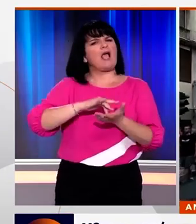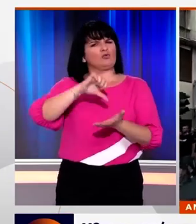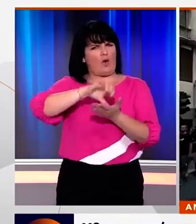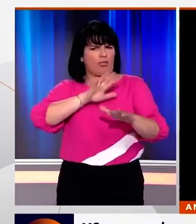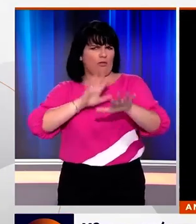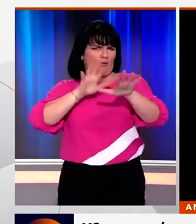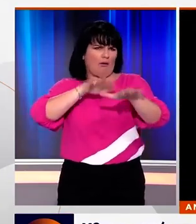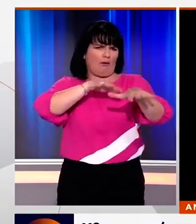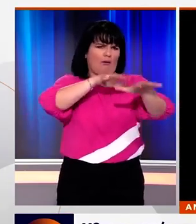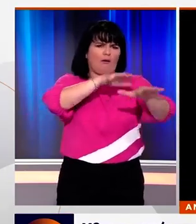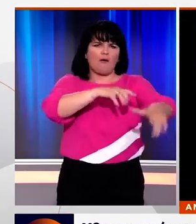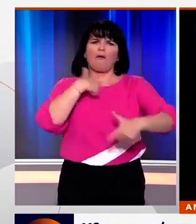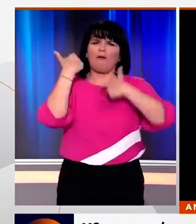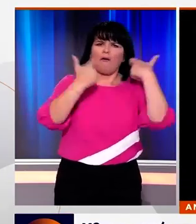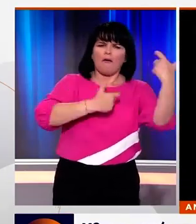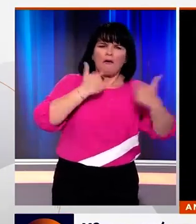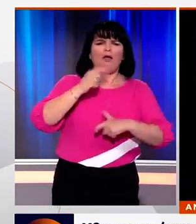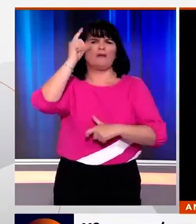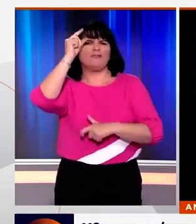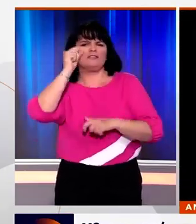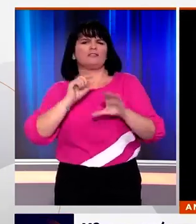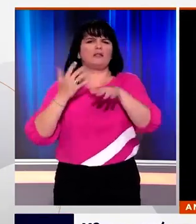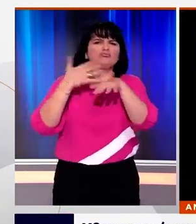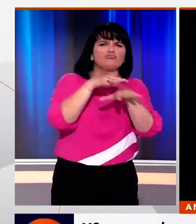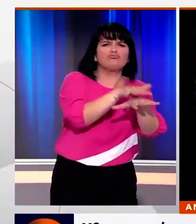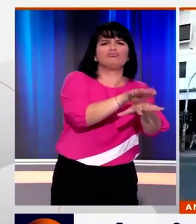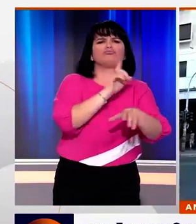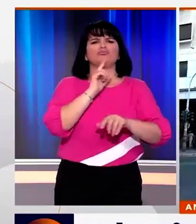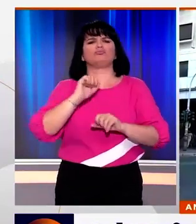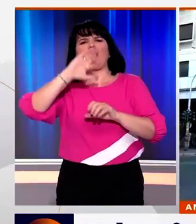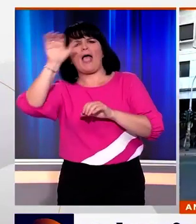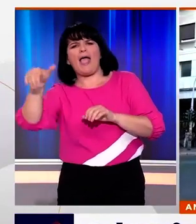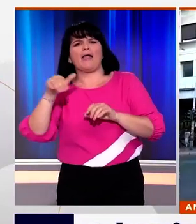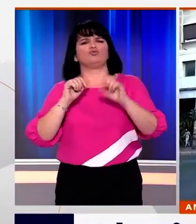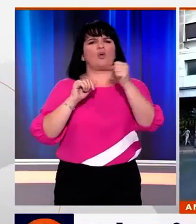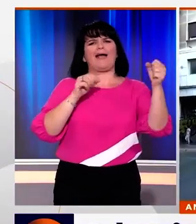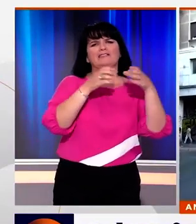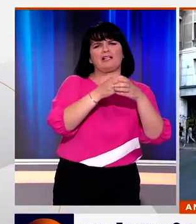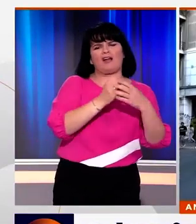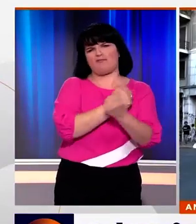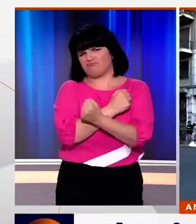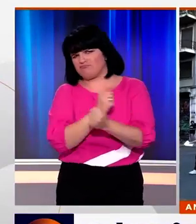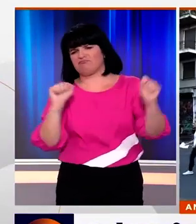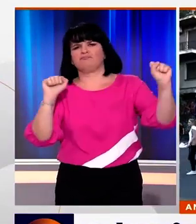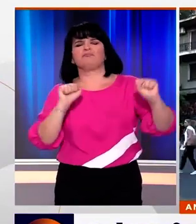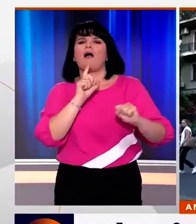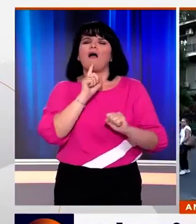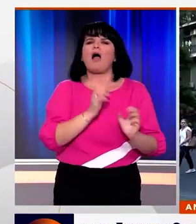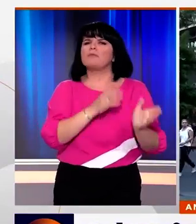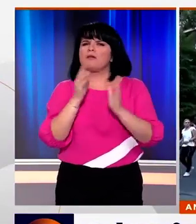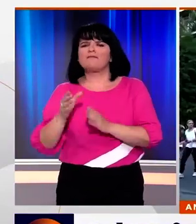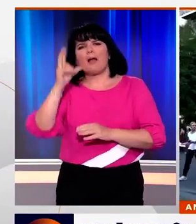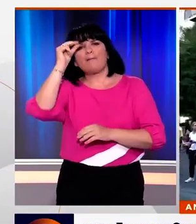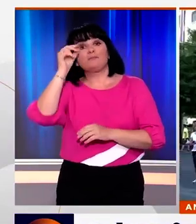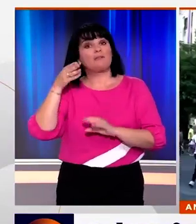της Αθήνας είχαμε πρεμιέρα κινητοποιήσεων από φοιτητικές παρατάξεις της εξοκοινοβουλευτικής αριστεράς που αντιδρούν, ενώ την ίδια ώρα οι